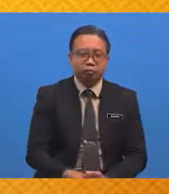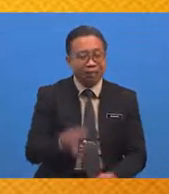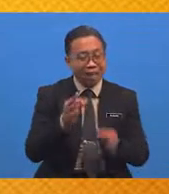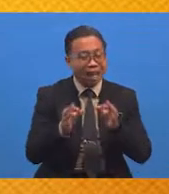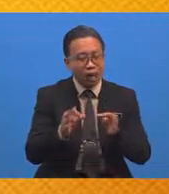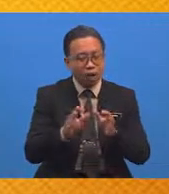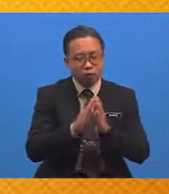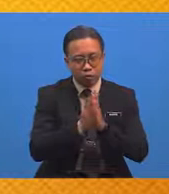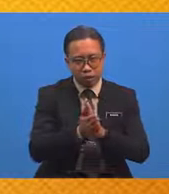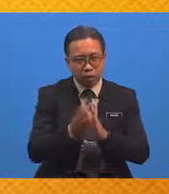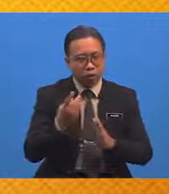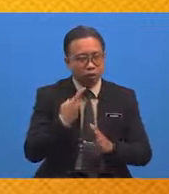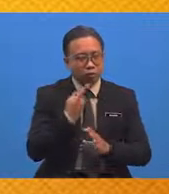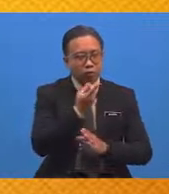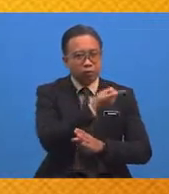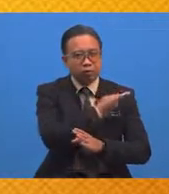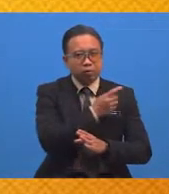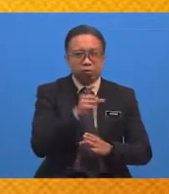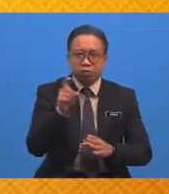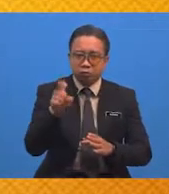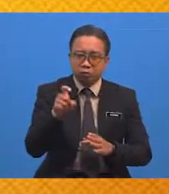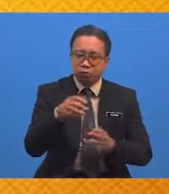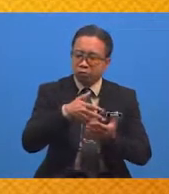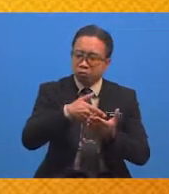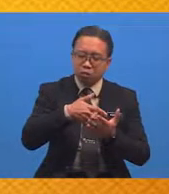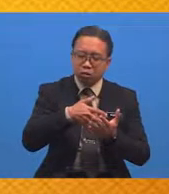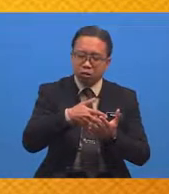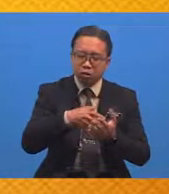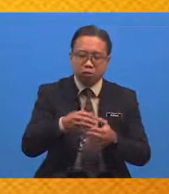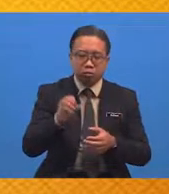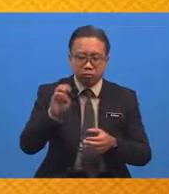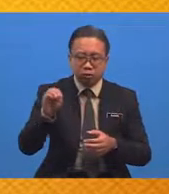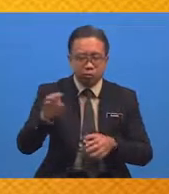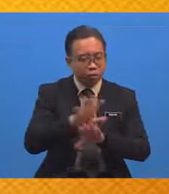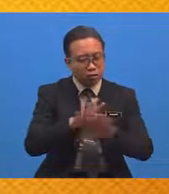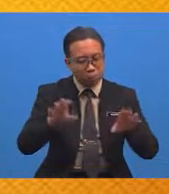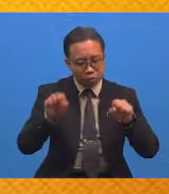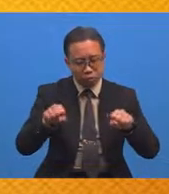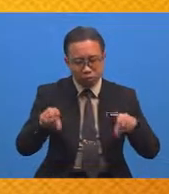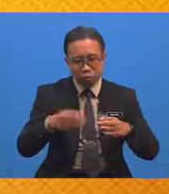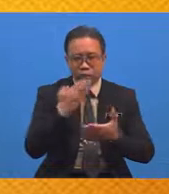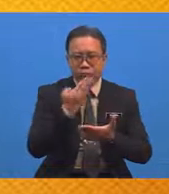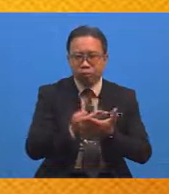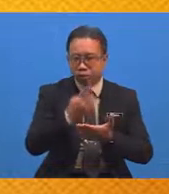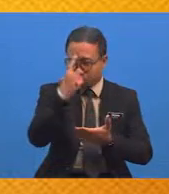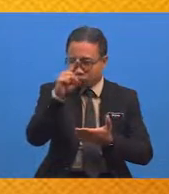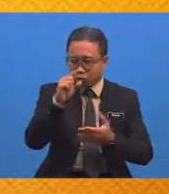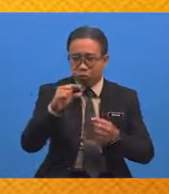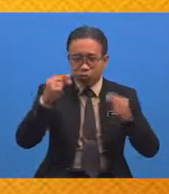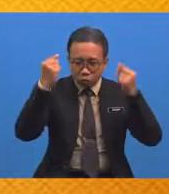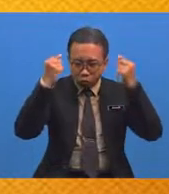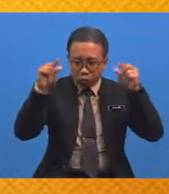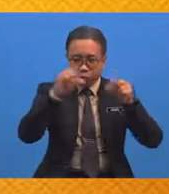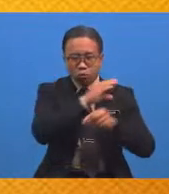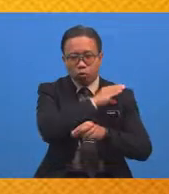Sudah Pasti Murid-murid Tidak Mampu Melakukan Kebaikan Untuk Guru Dan